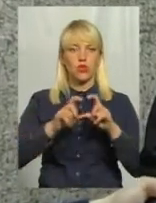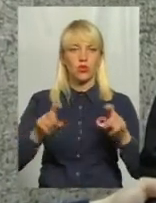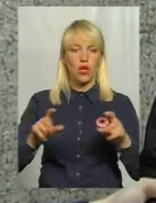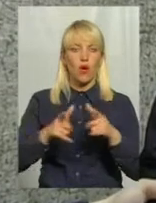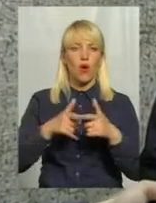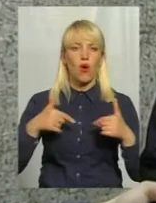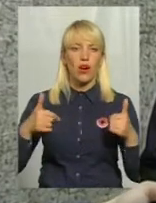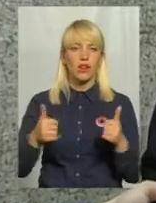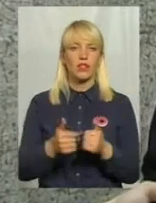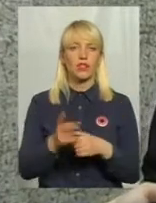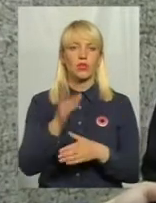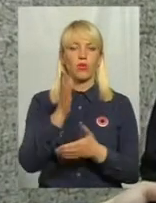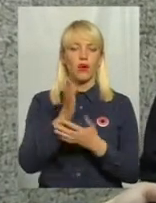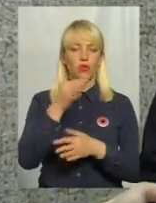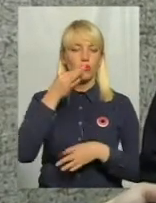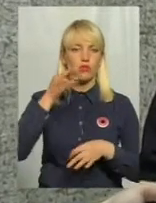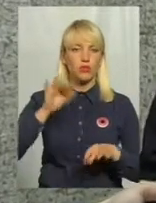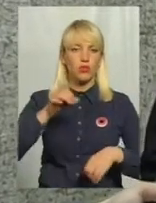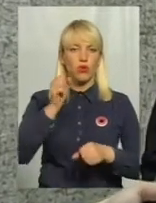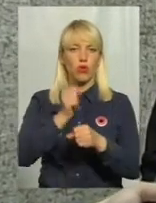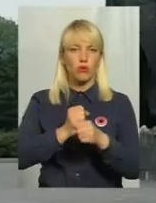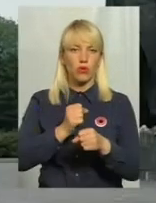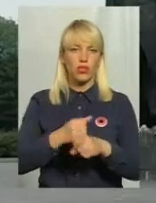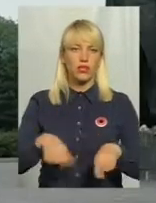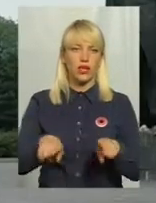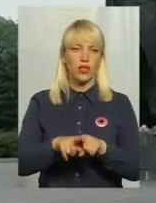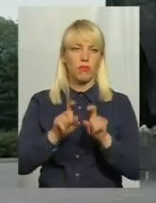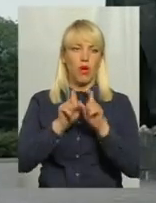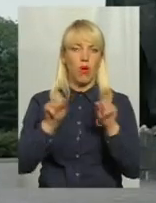мають досвід роботи з такими об'єктами.